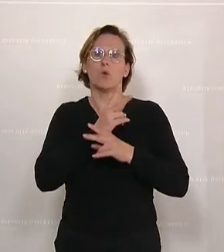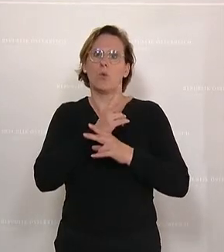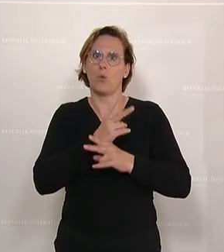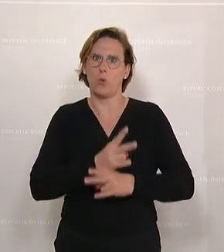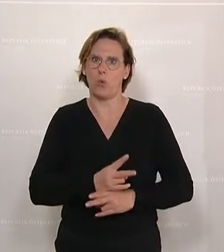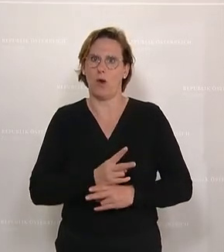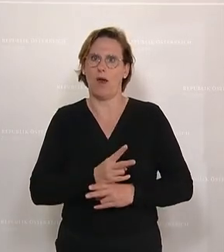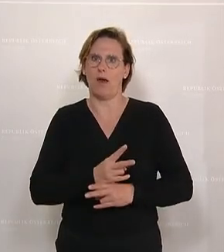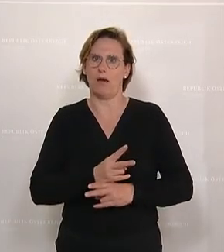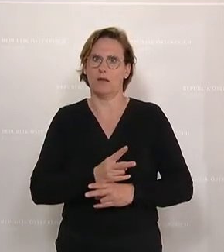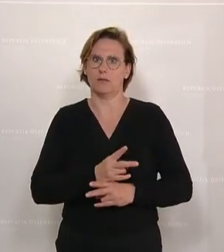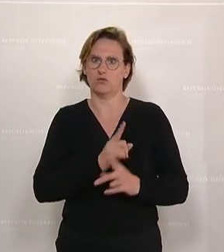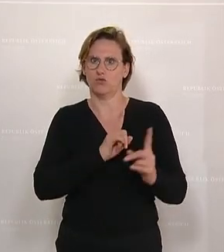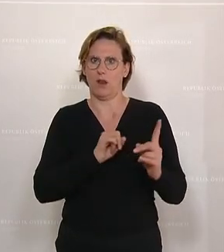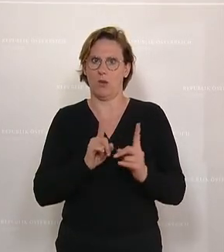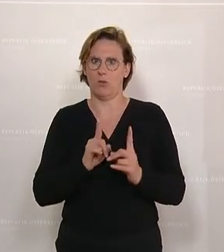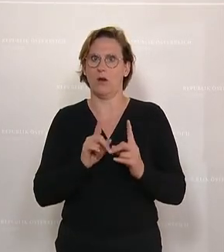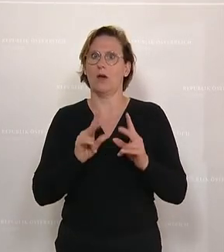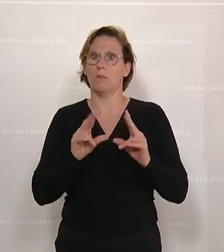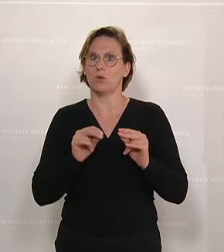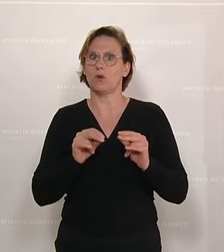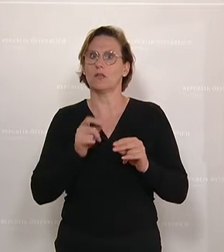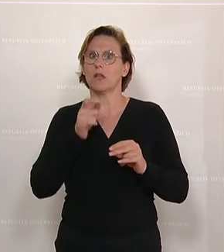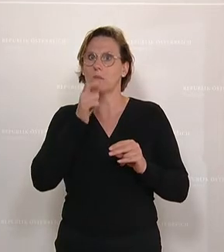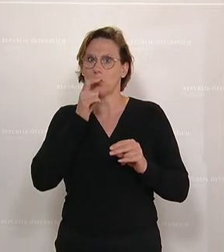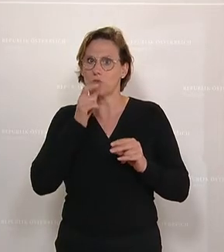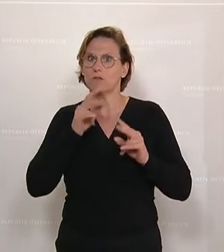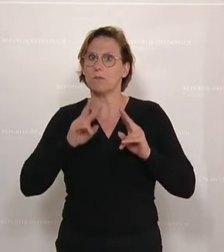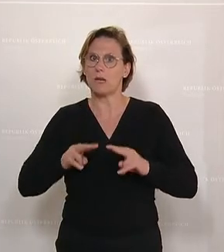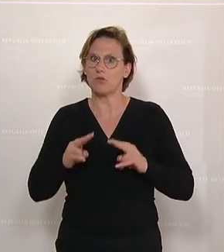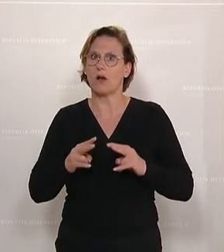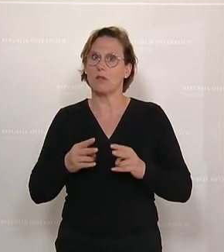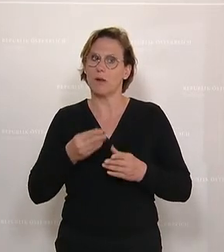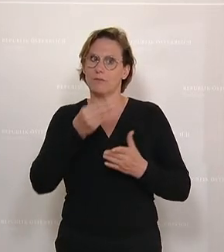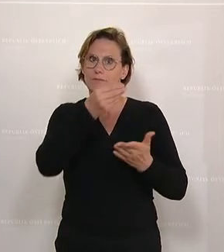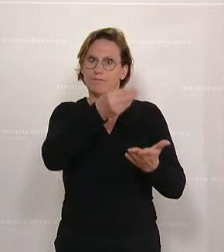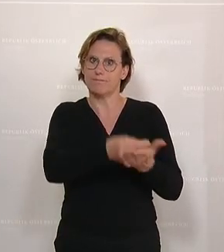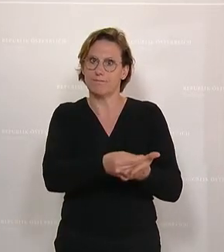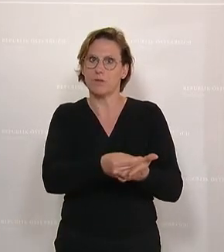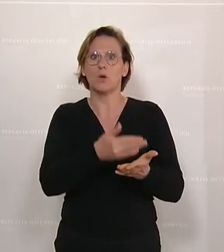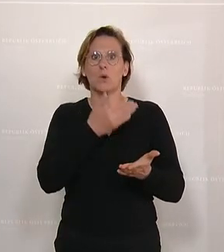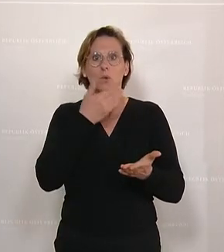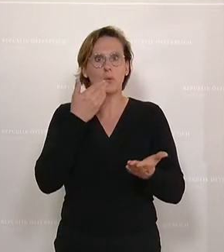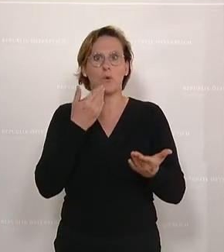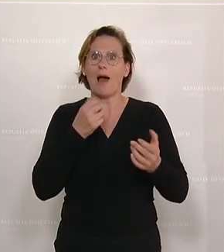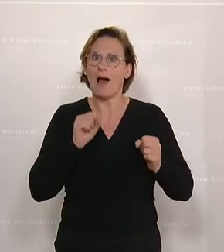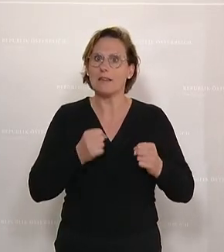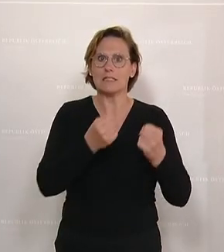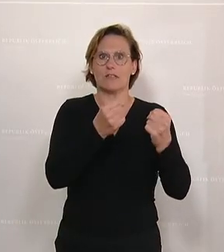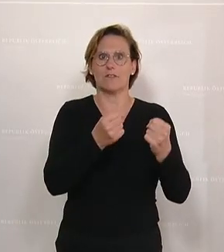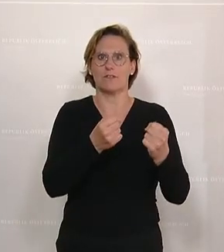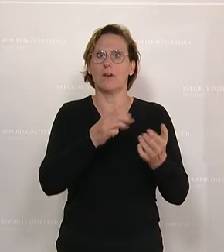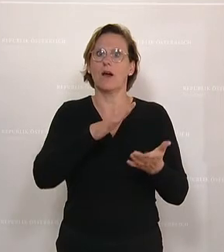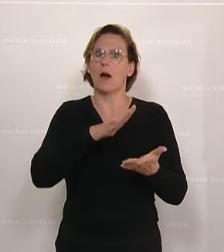stellen. Das heißt, ich kann meine Berufsberechtigung vorübergehend zurücklegen, keinen Gebrauchs davon machen und